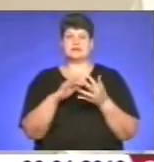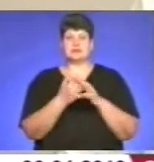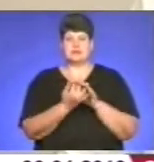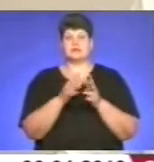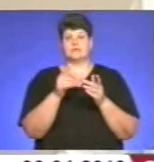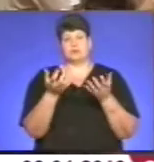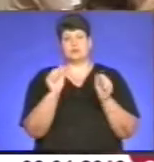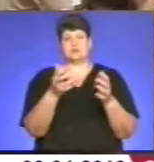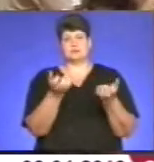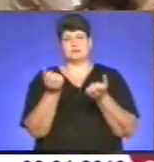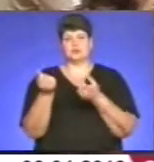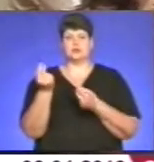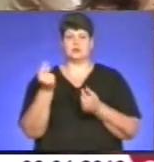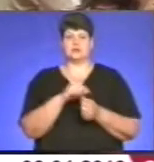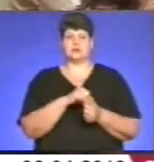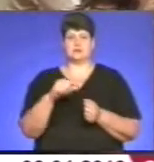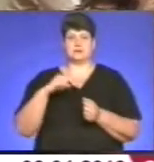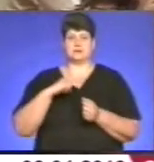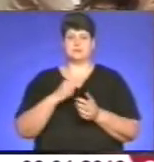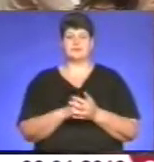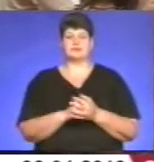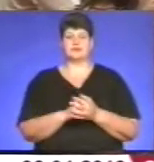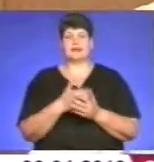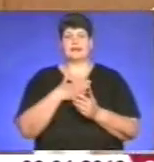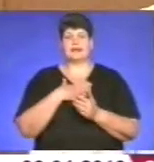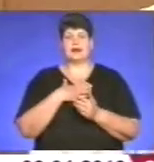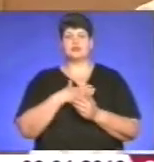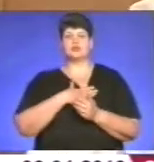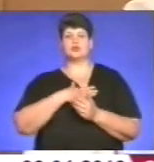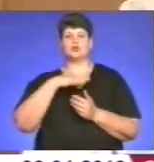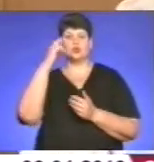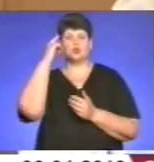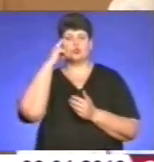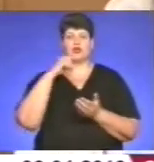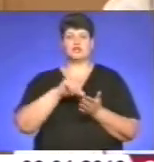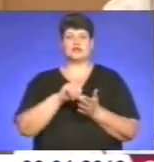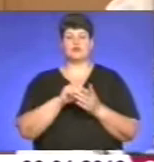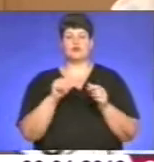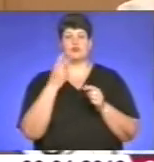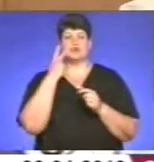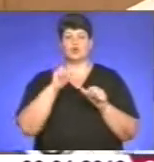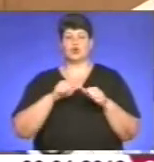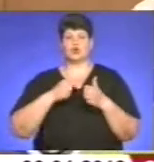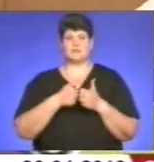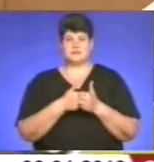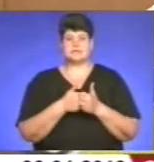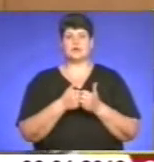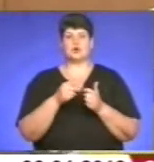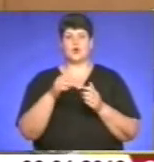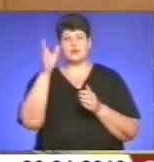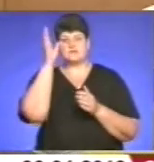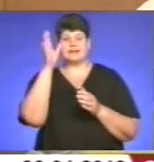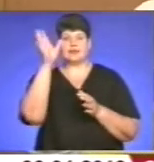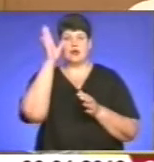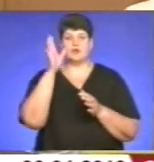увагою депутатів і культурні пам'ятки краю. На нашу думку, як членів постійної комісії з питань освіти, науки, навіть вже виходячи з